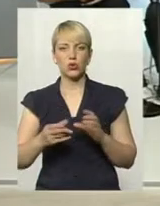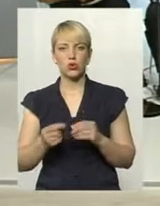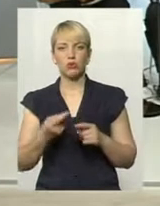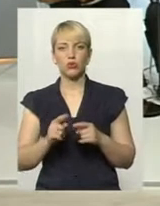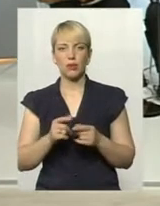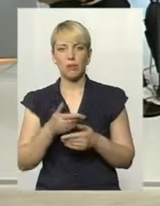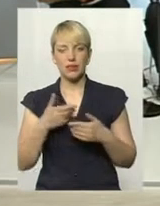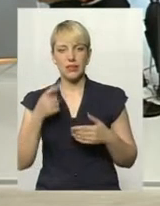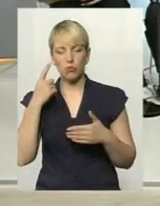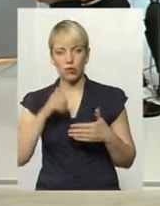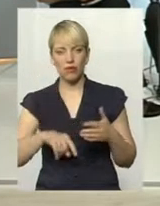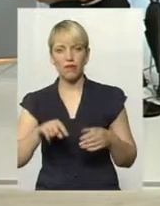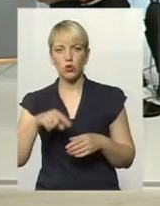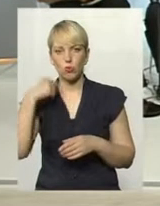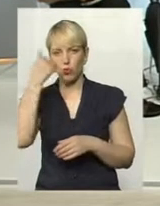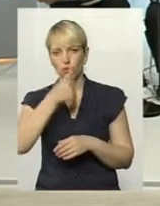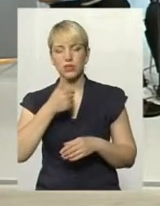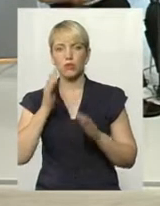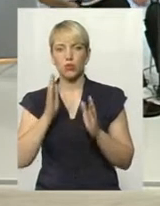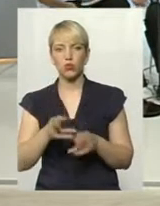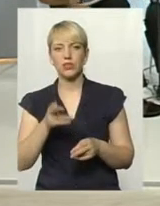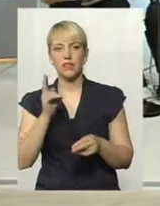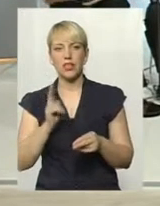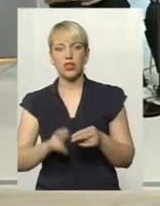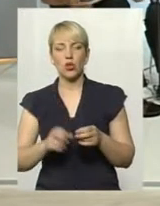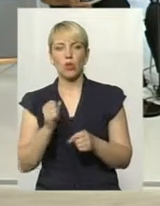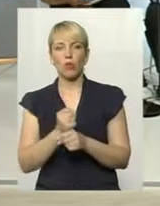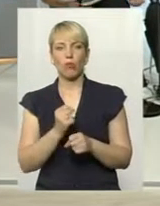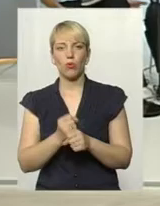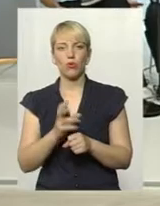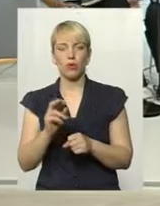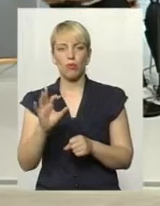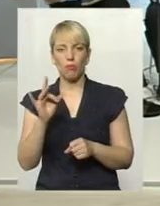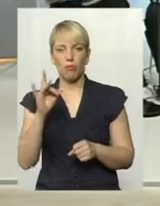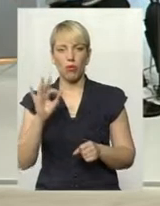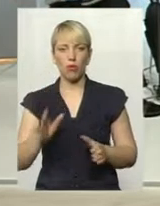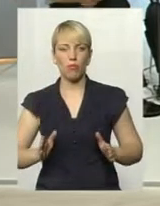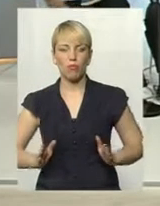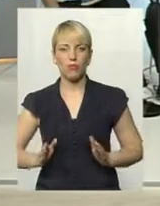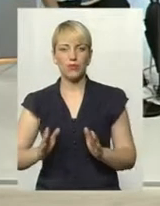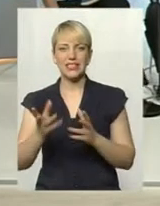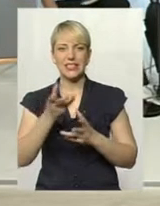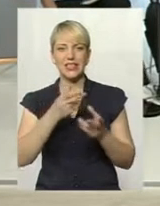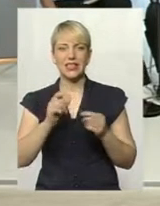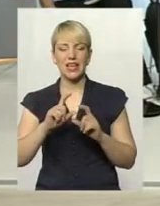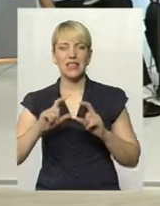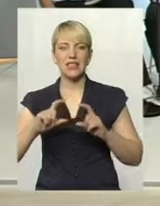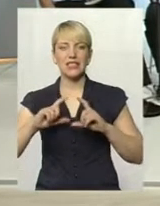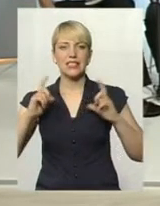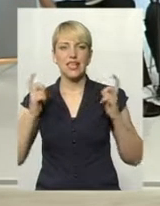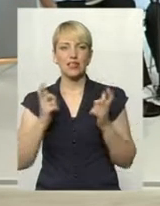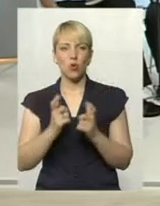в цьому році будуть завершені роботи по покладенню синтетичного покриття на стадіоні